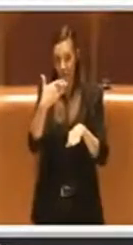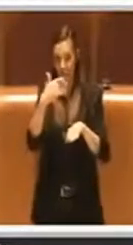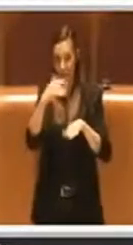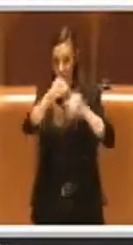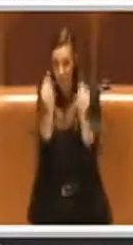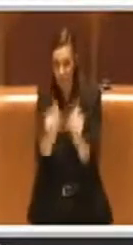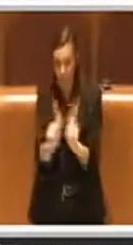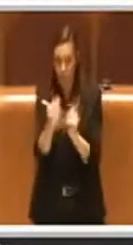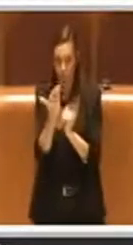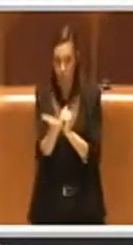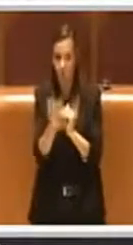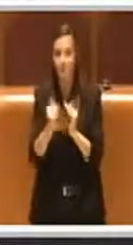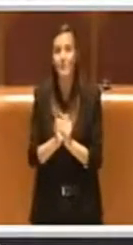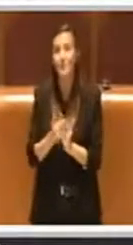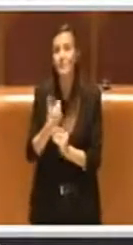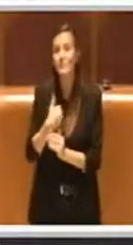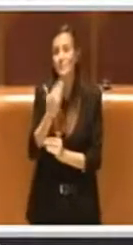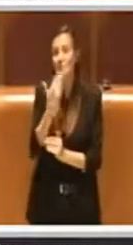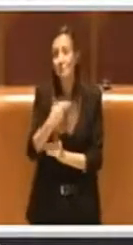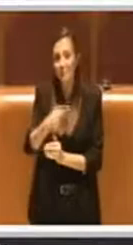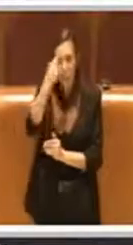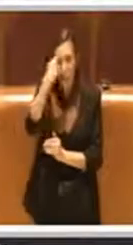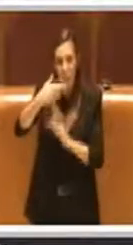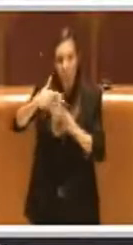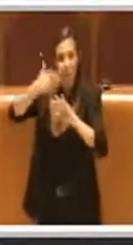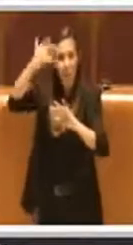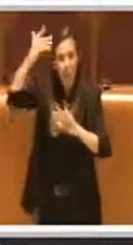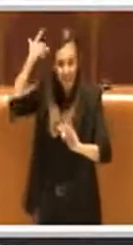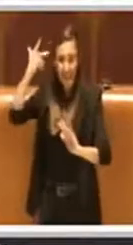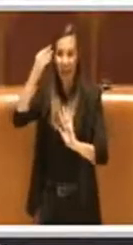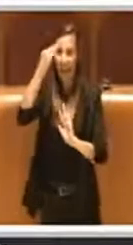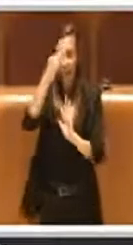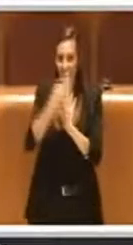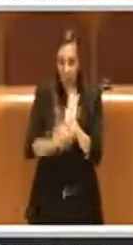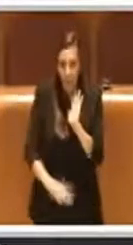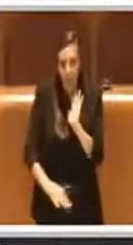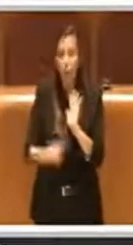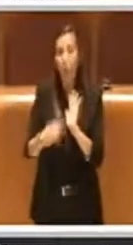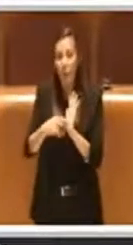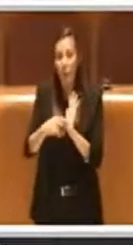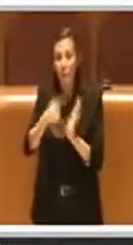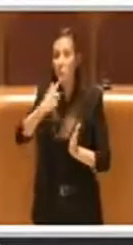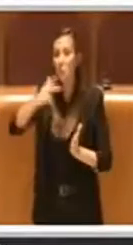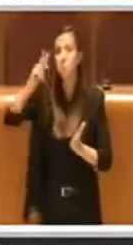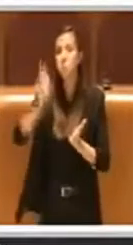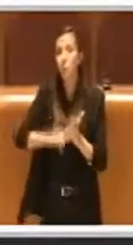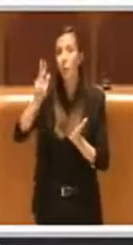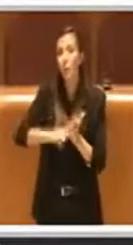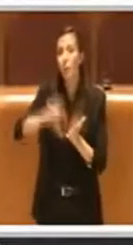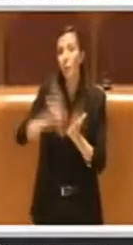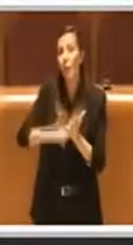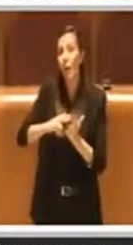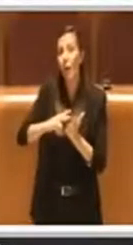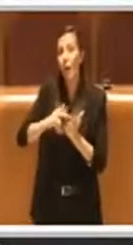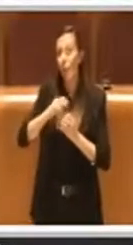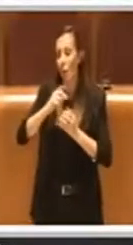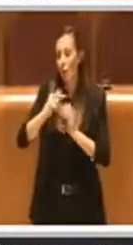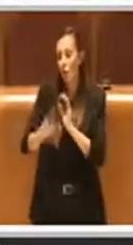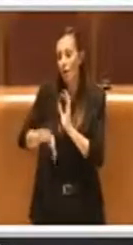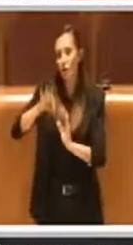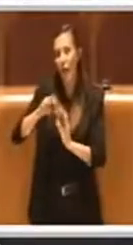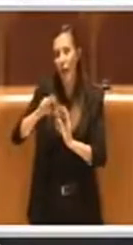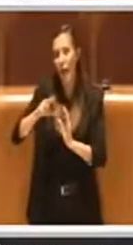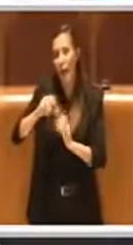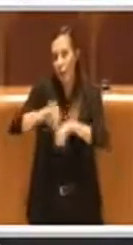Ricordo che in passato abbiamo visto anche regolamenti essere approvati con atti di giunta senza prima essere